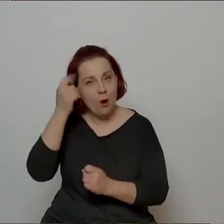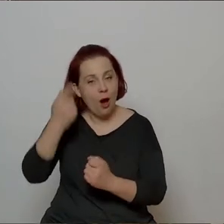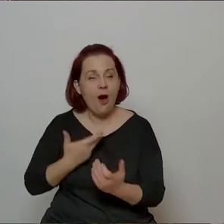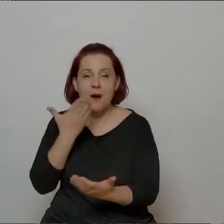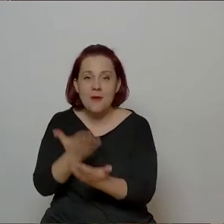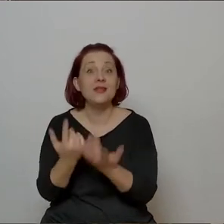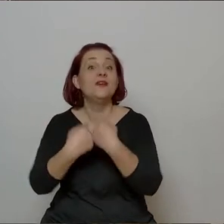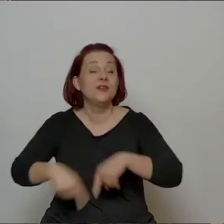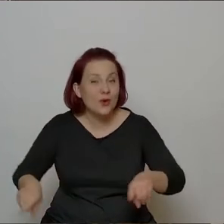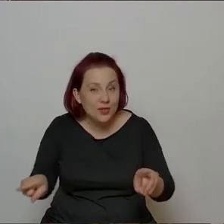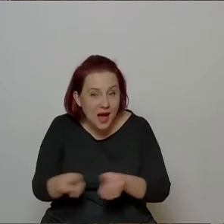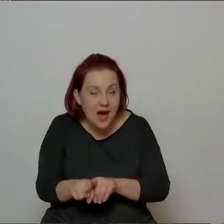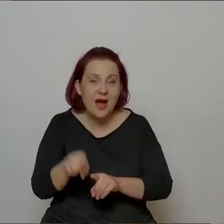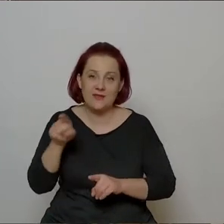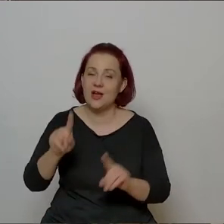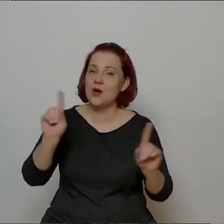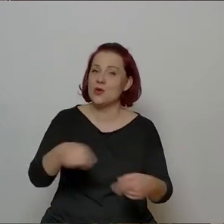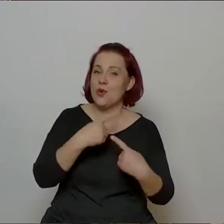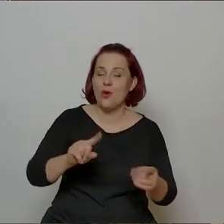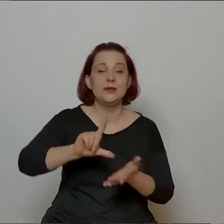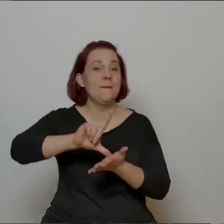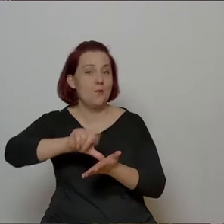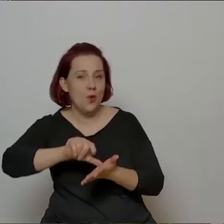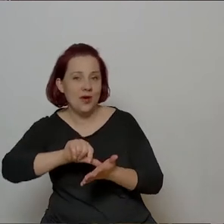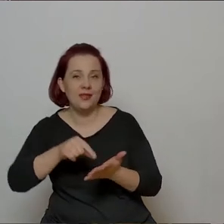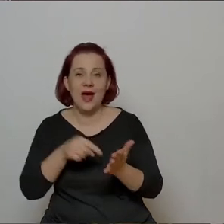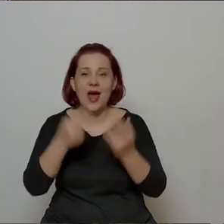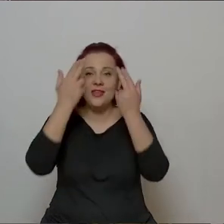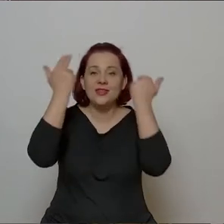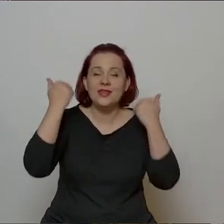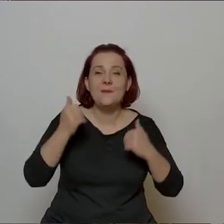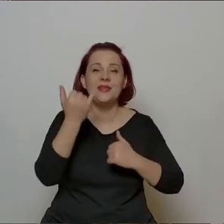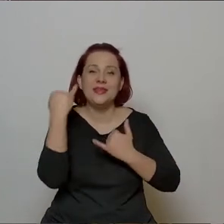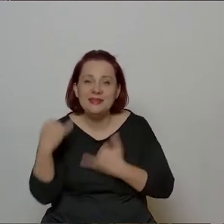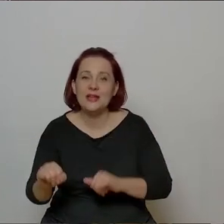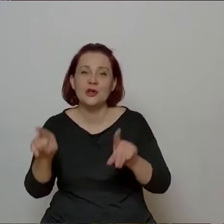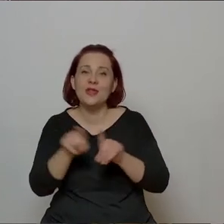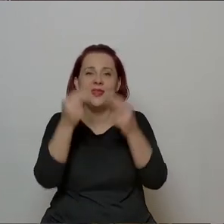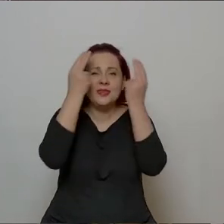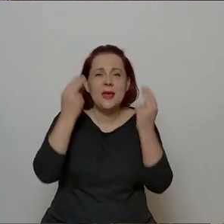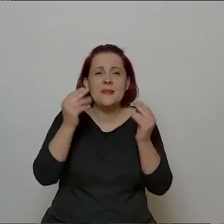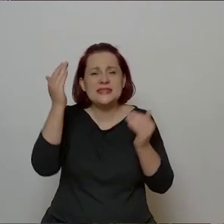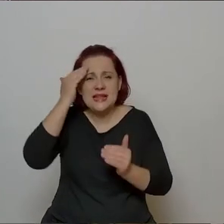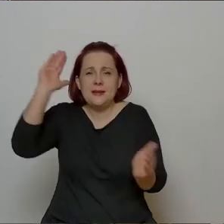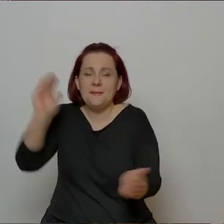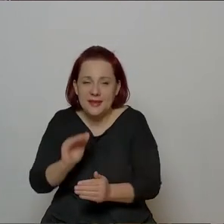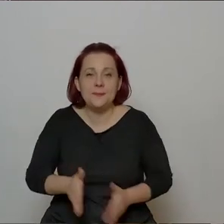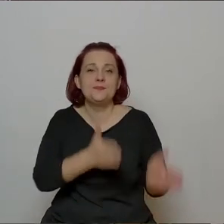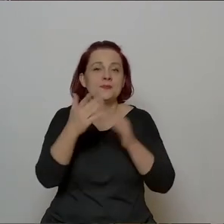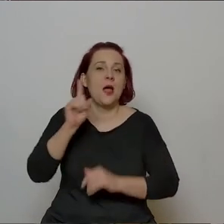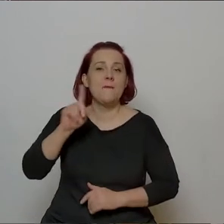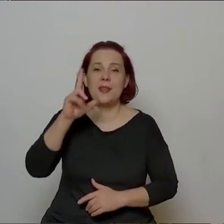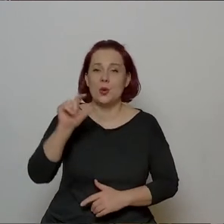i wykonawczyni koncertów i płyt Niemen Inaczej i Niemen Mniej Znany. Pan Mateusz Kluza,